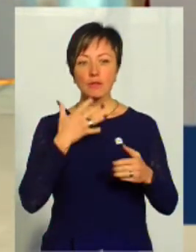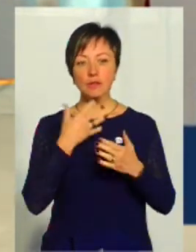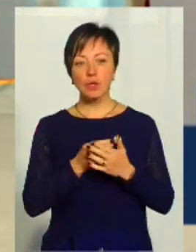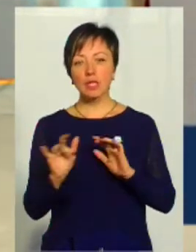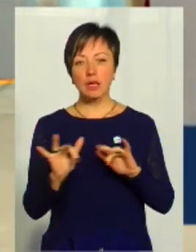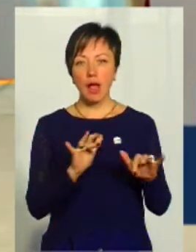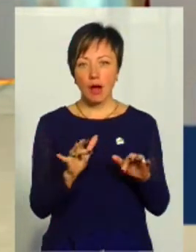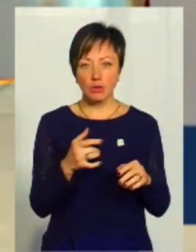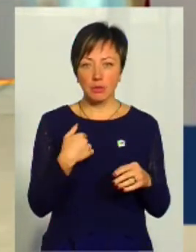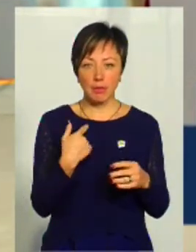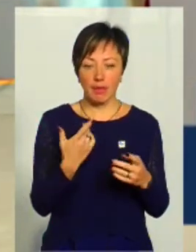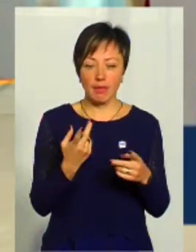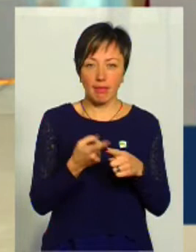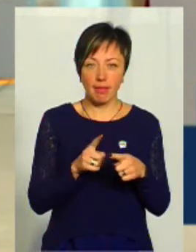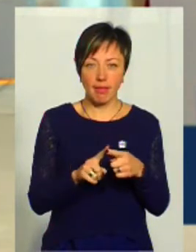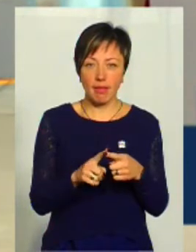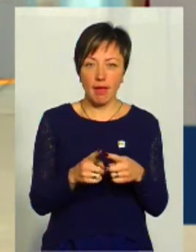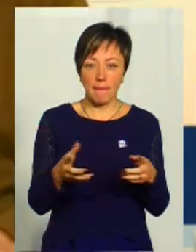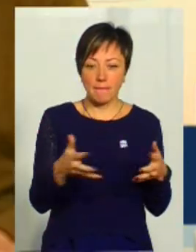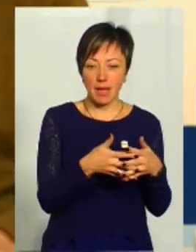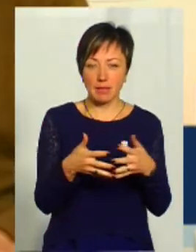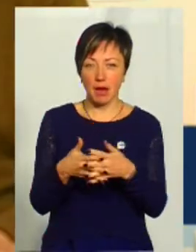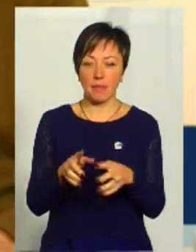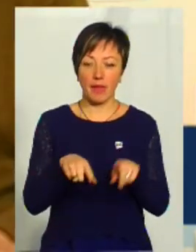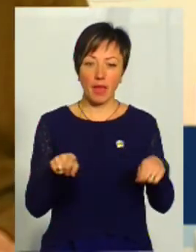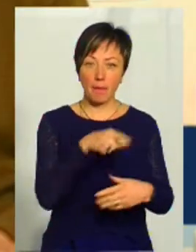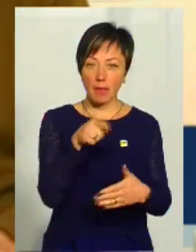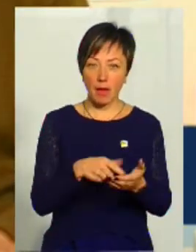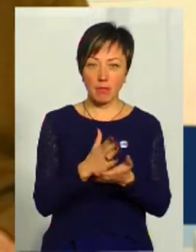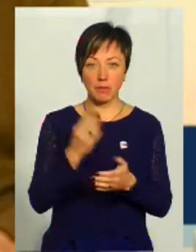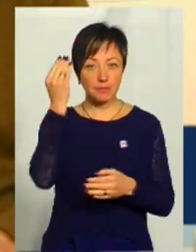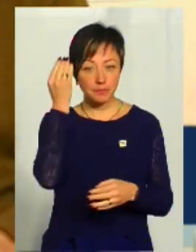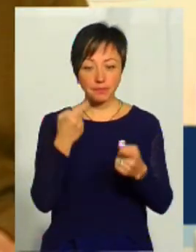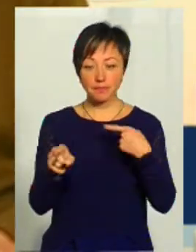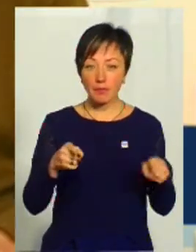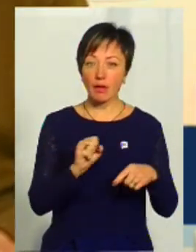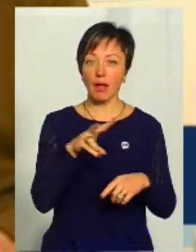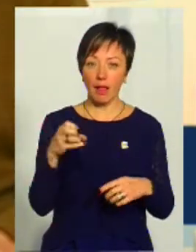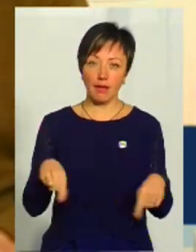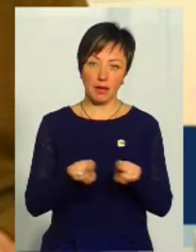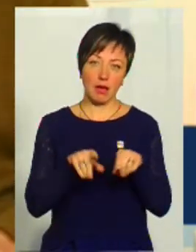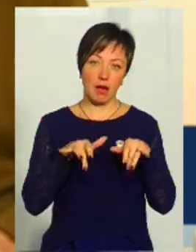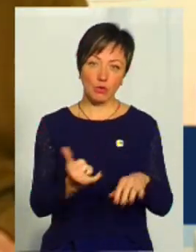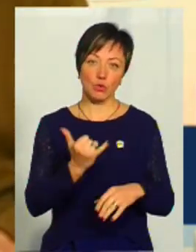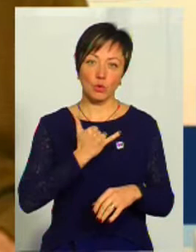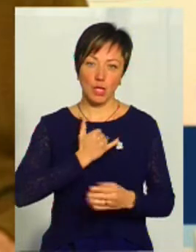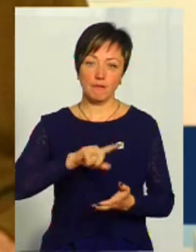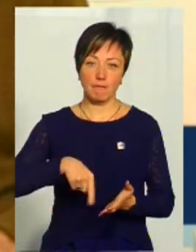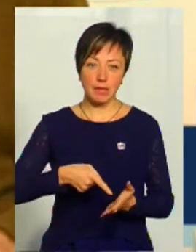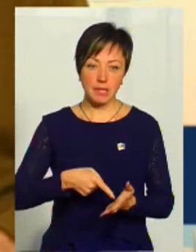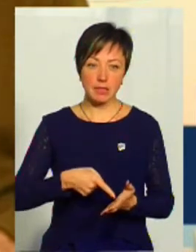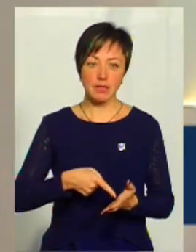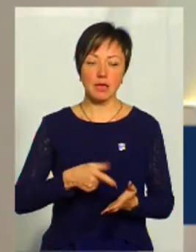ми не настільки пересікаємося, можливо, в деяких питаннях ми маємо інші точки зору. Але такі акції у нас в